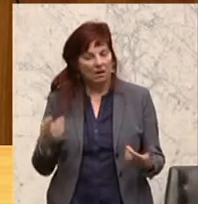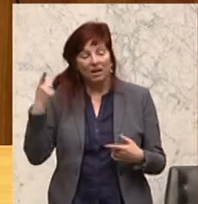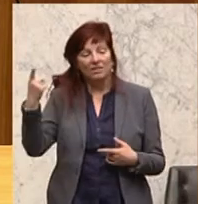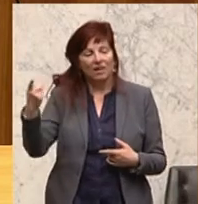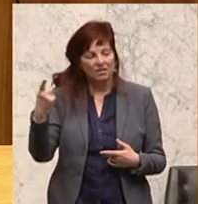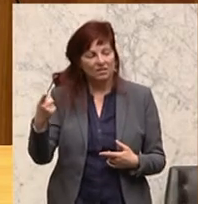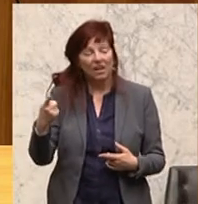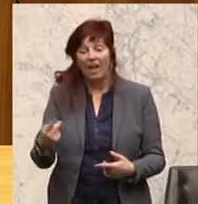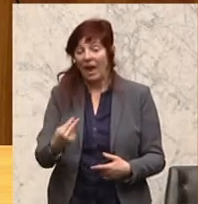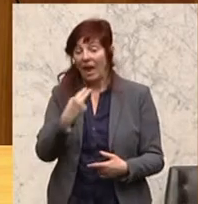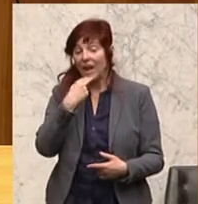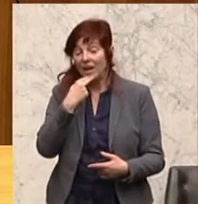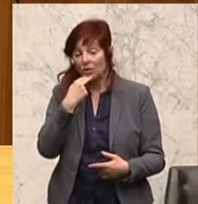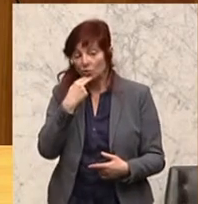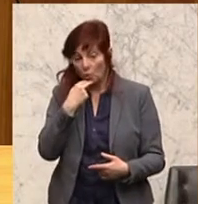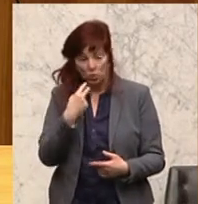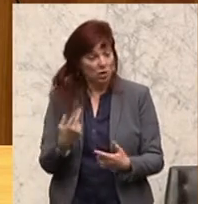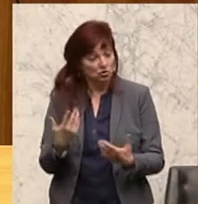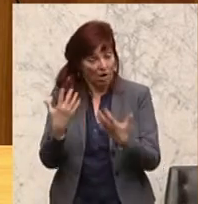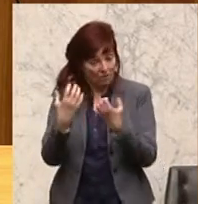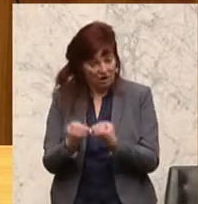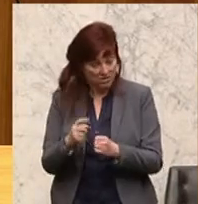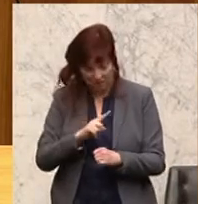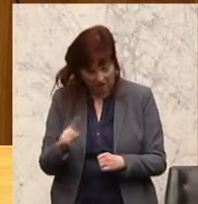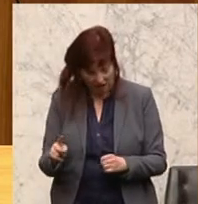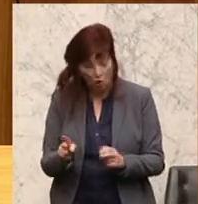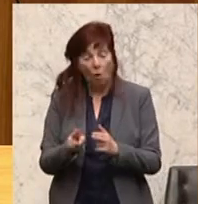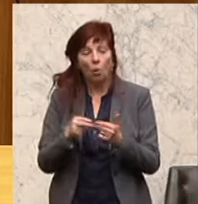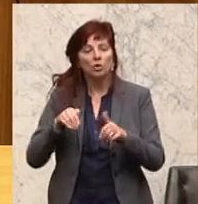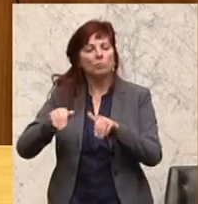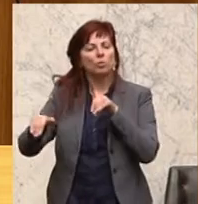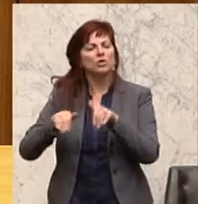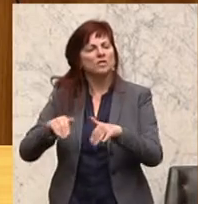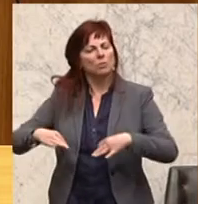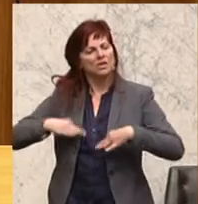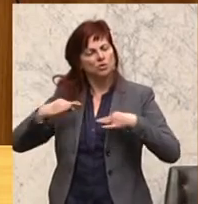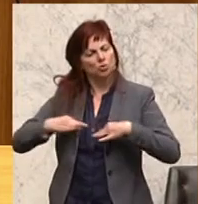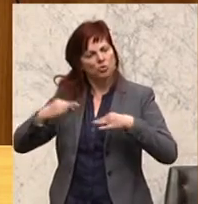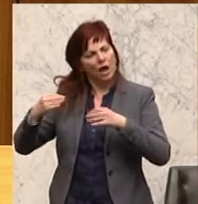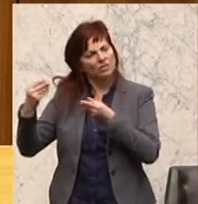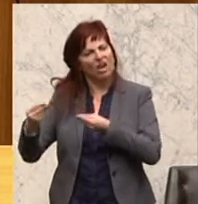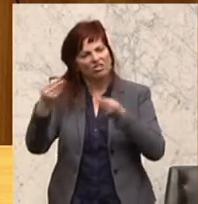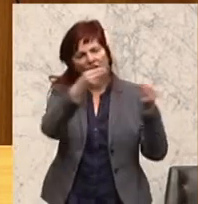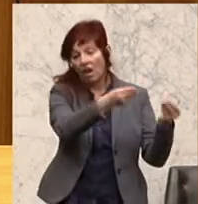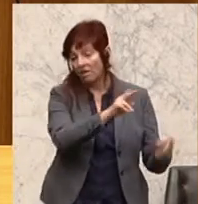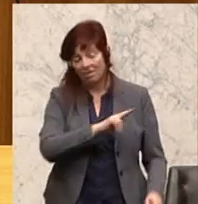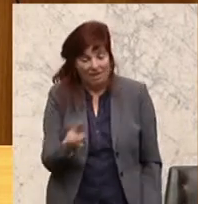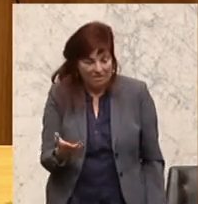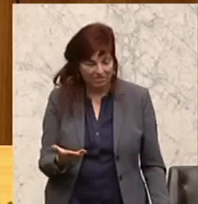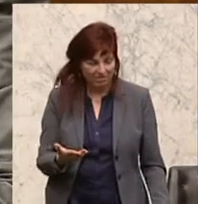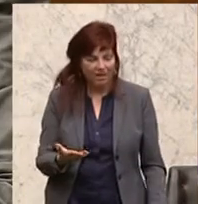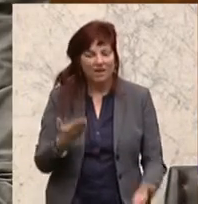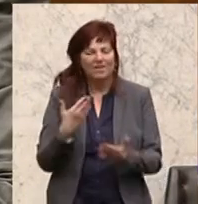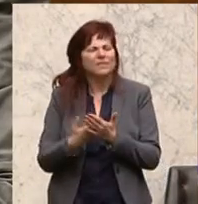erfasst noch an das Bundesministerium für Gesundheit weitergeleitet. Und können dadurch auch nicht für Zwecke